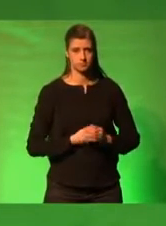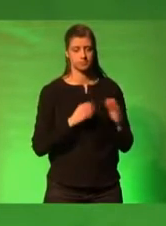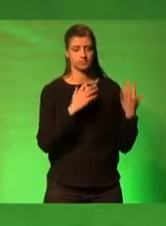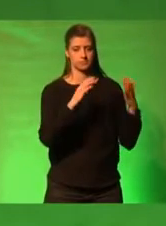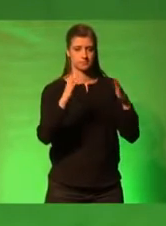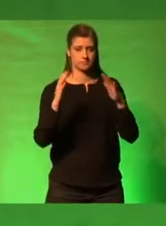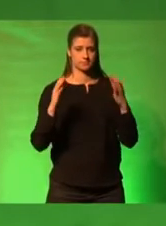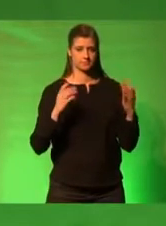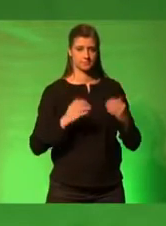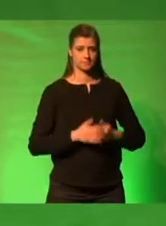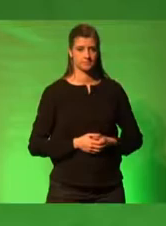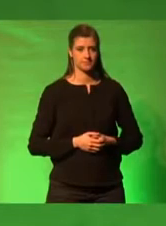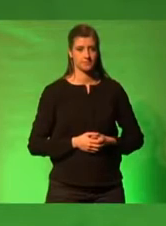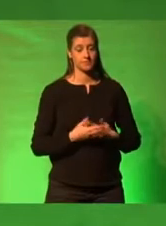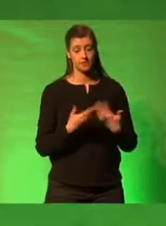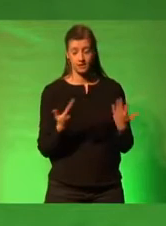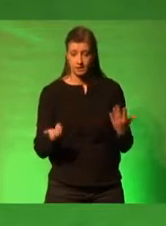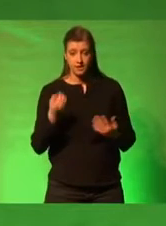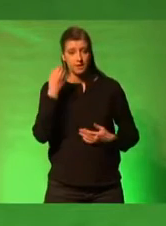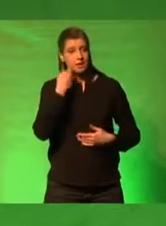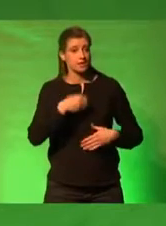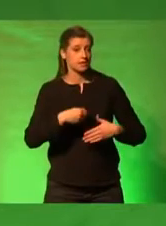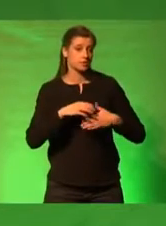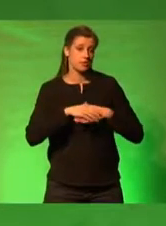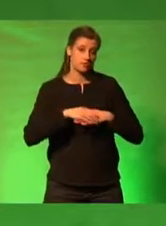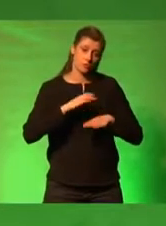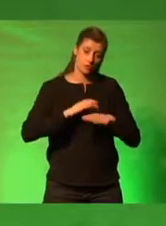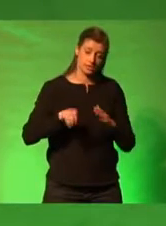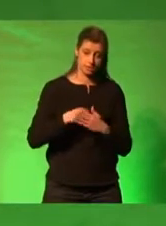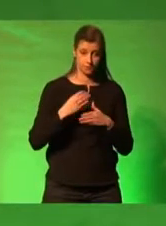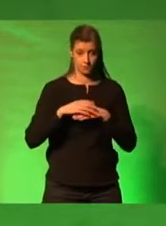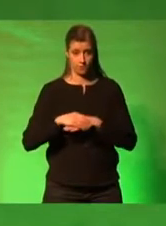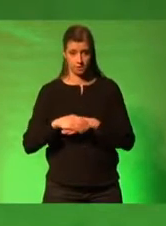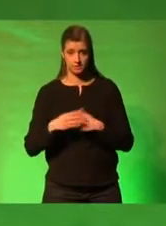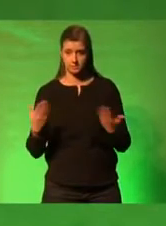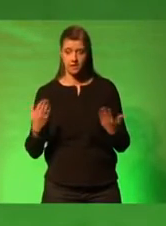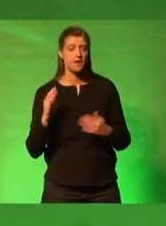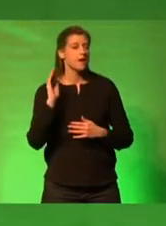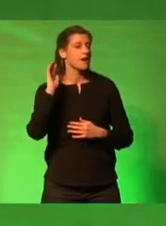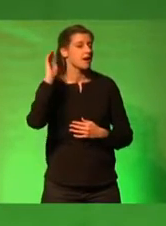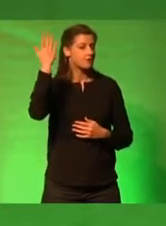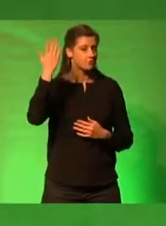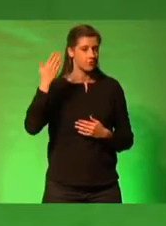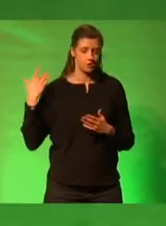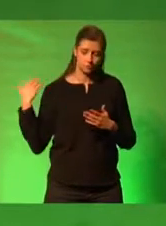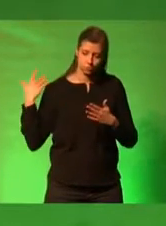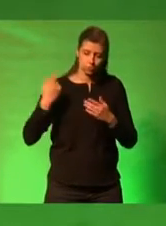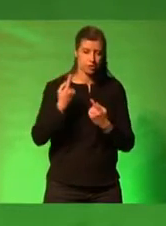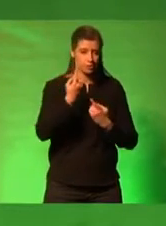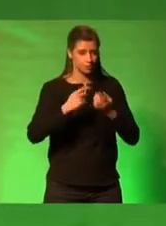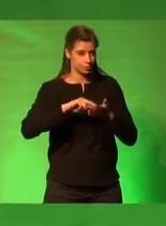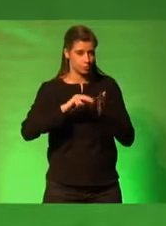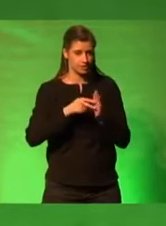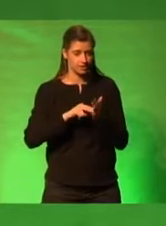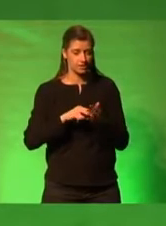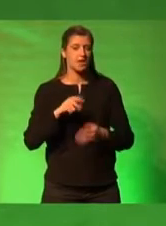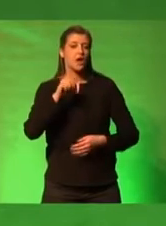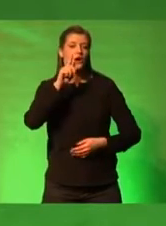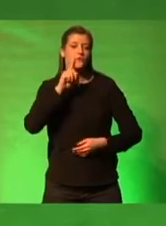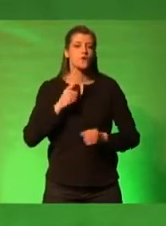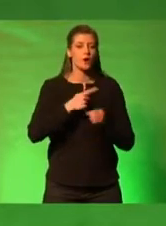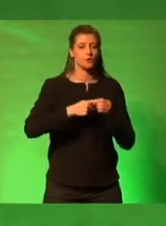Liebe Freundinnen und Freunde, ein voller Erfolg langjähriger grüner Politik ist die Frauenquote in